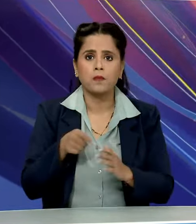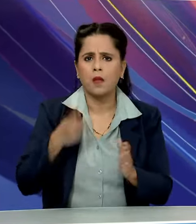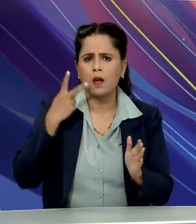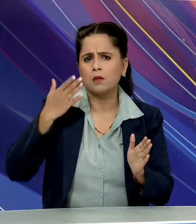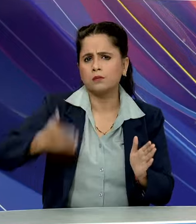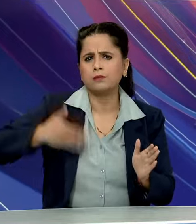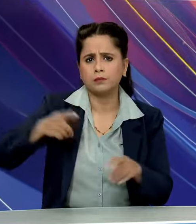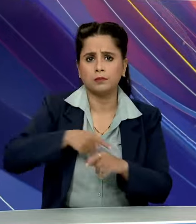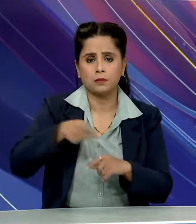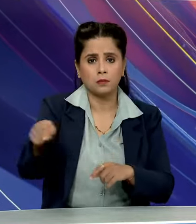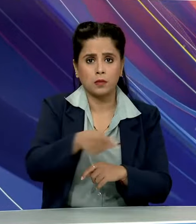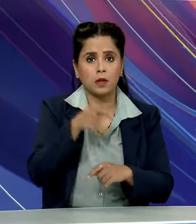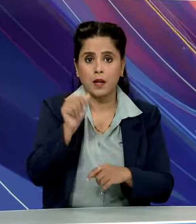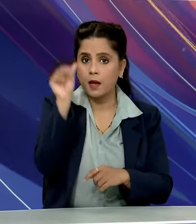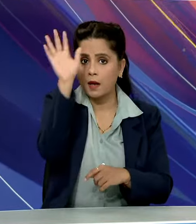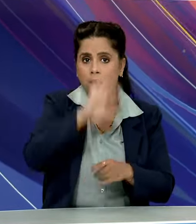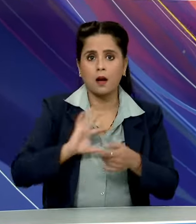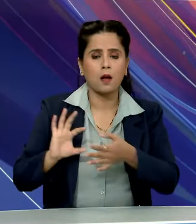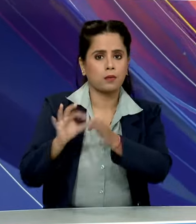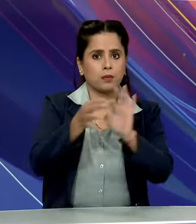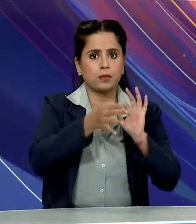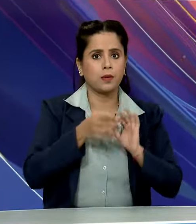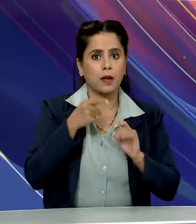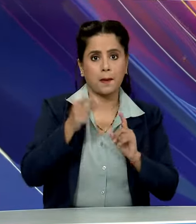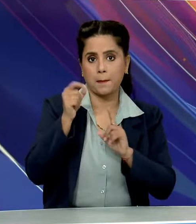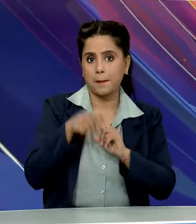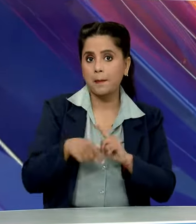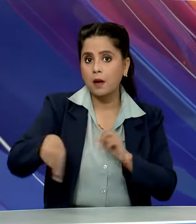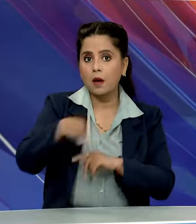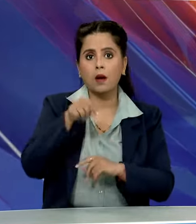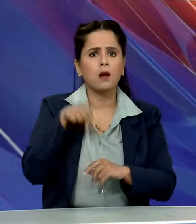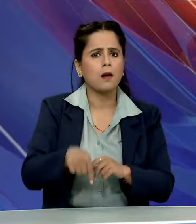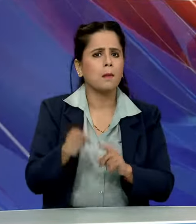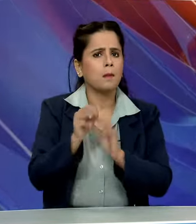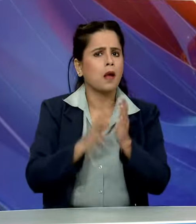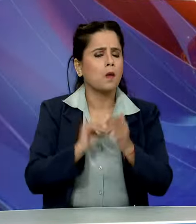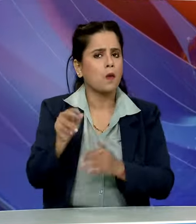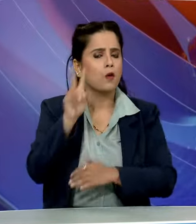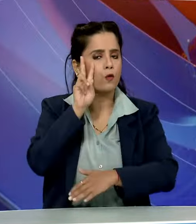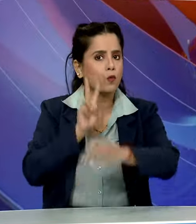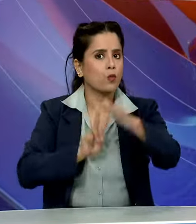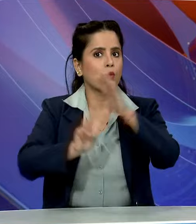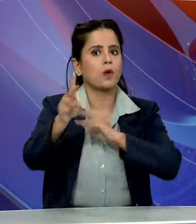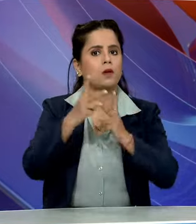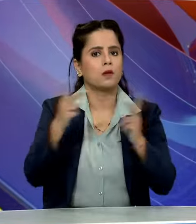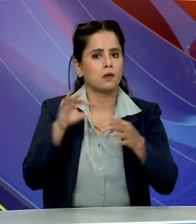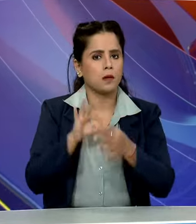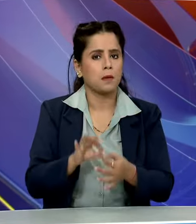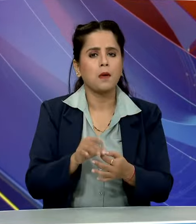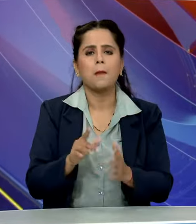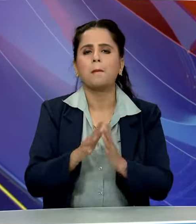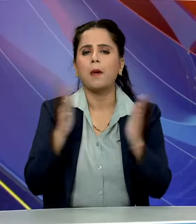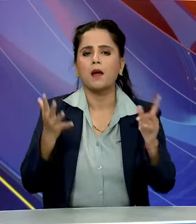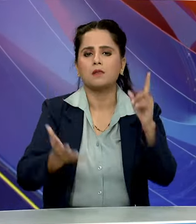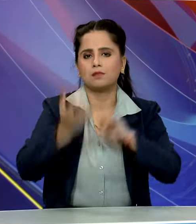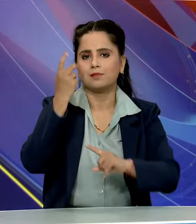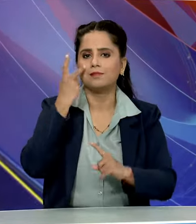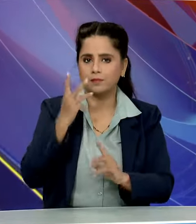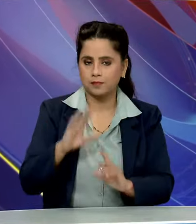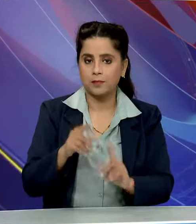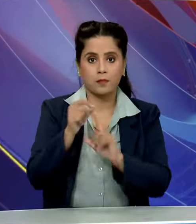एक्स्प्रेस स्वे देश भर में कनेक्टिविटी को बढ़ावा देने के पी-म के विजन की एक और मिसाल है